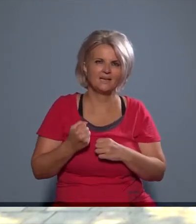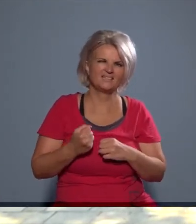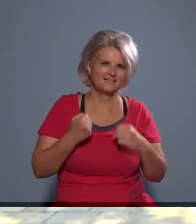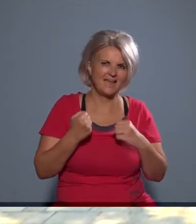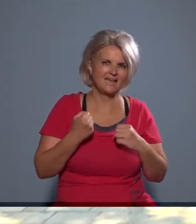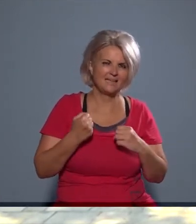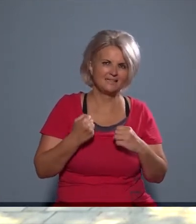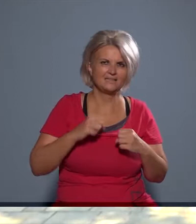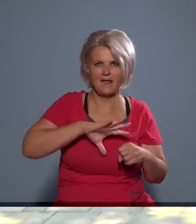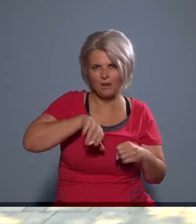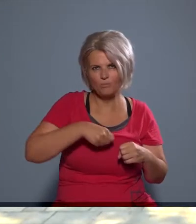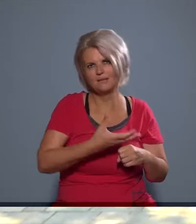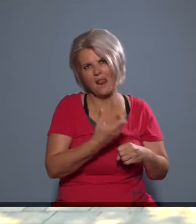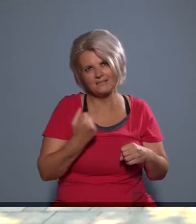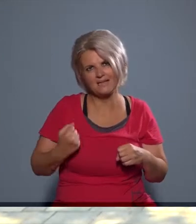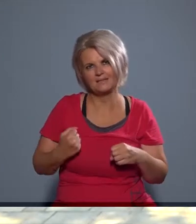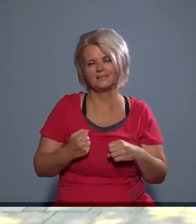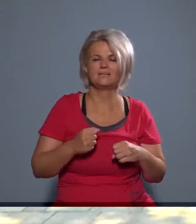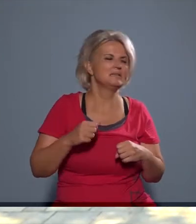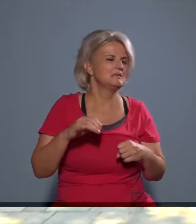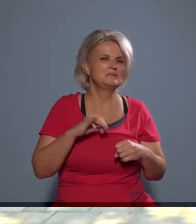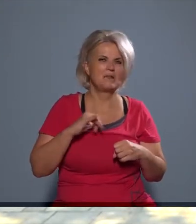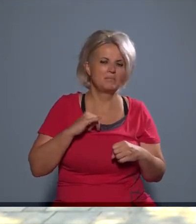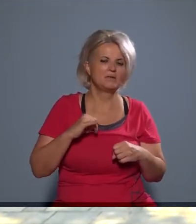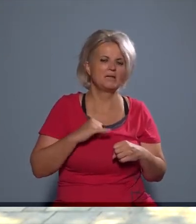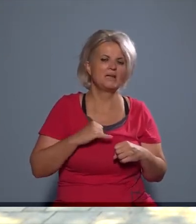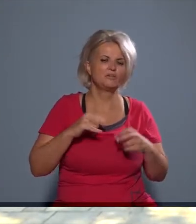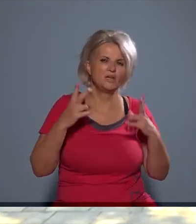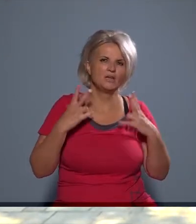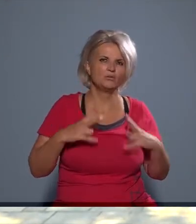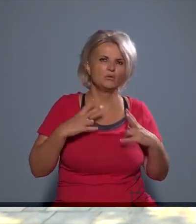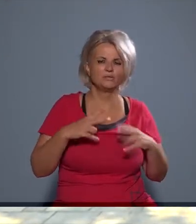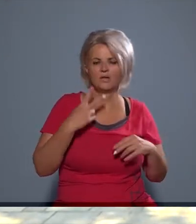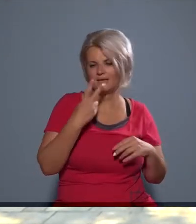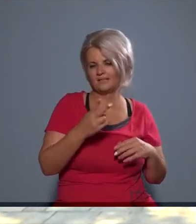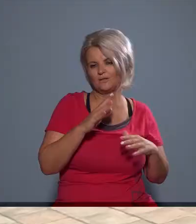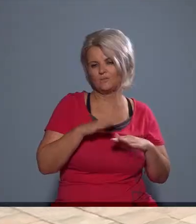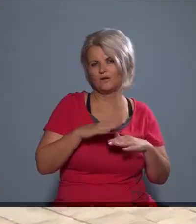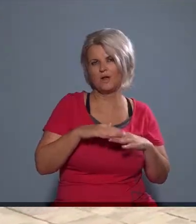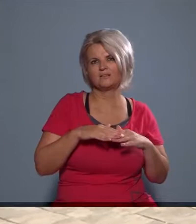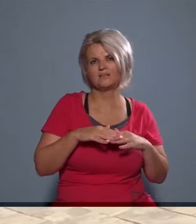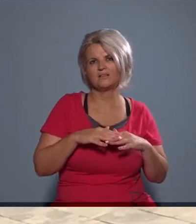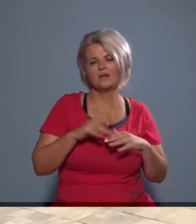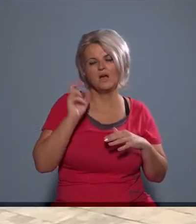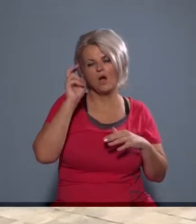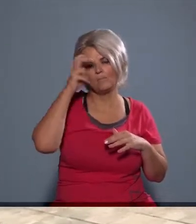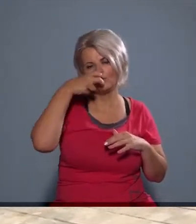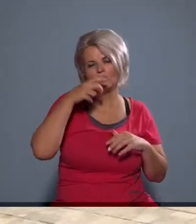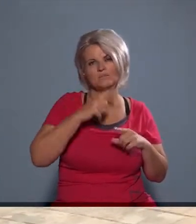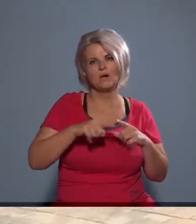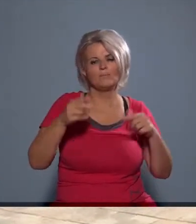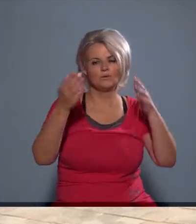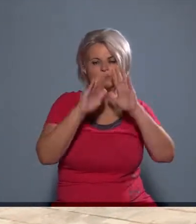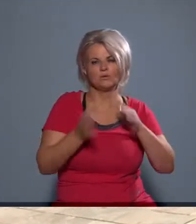szerintem így tök jó, mert nem érdekes, tehát így nyugodtan nézhető marad. A bronz apróságok